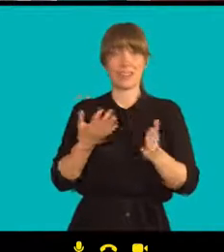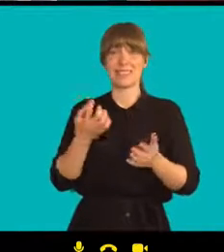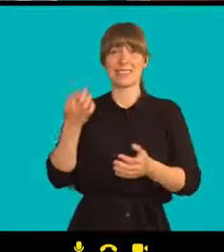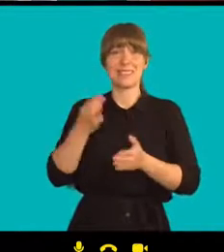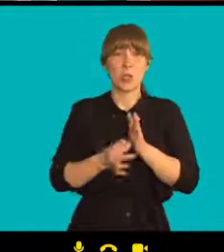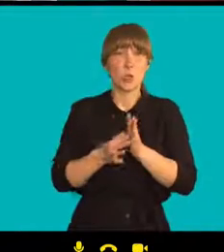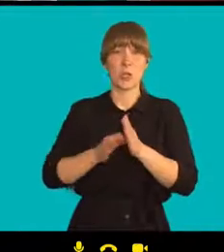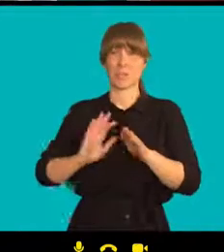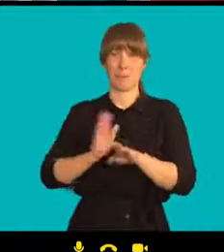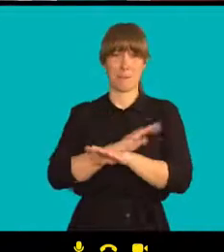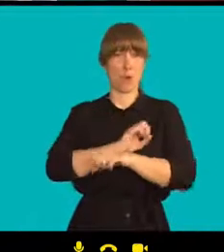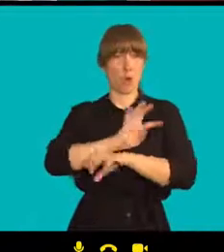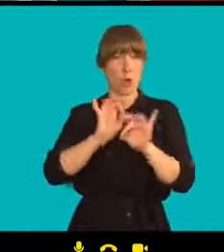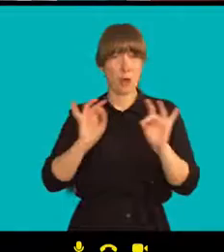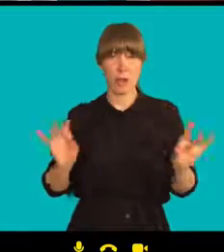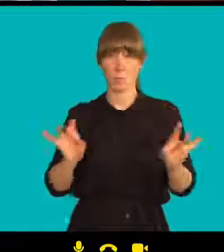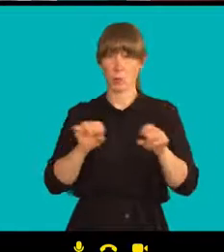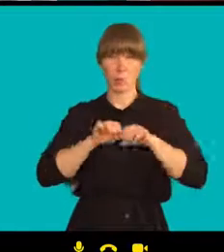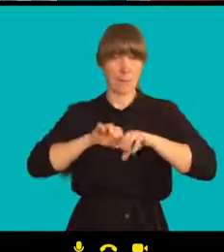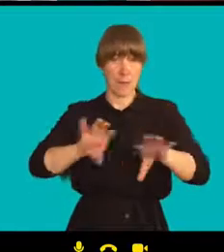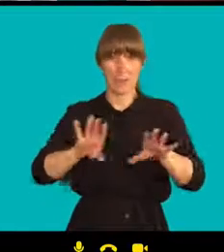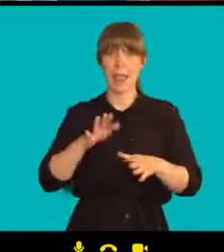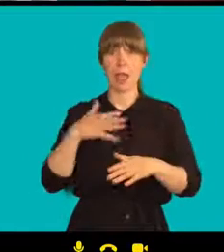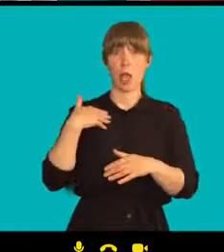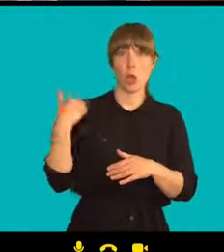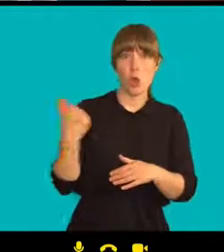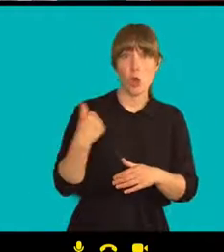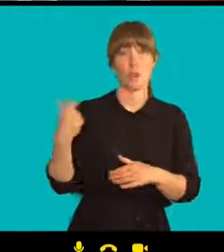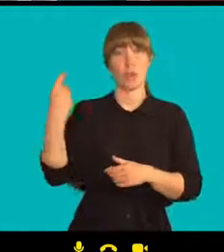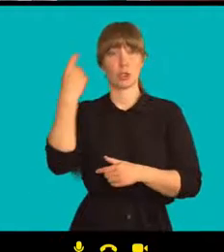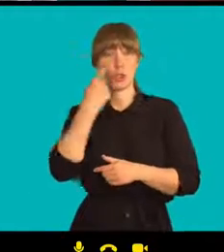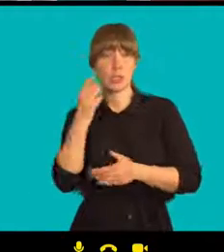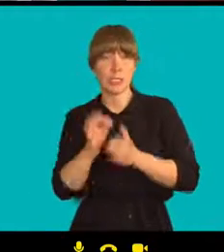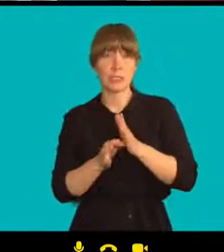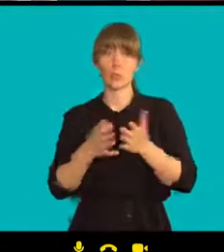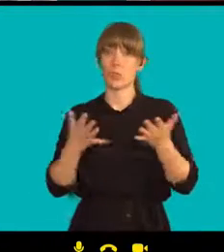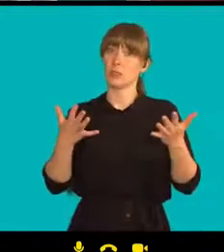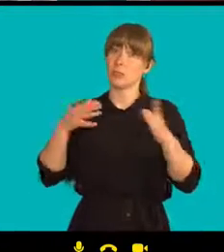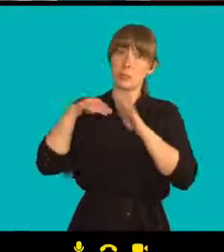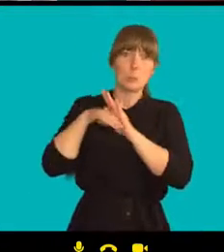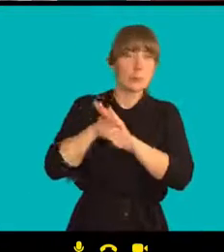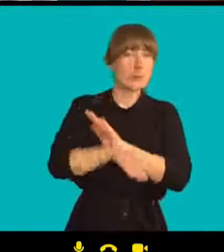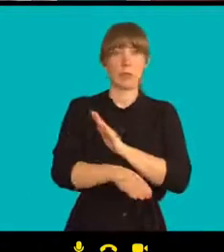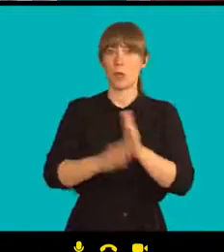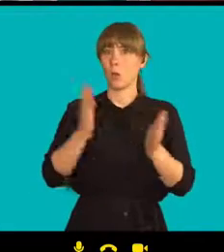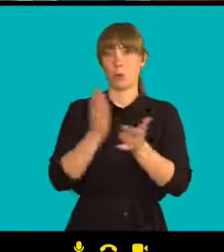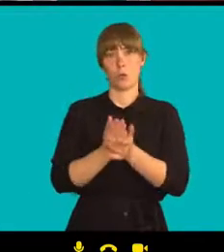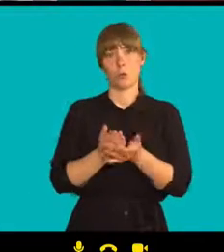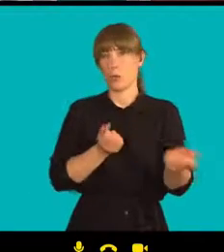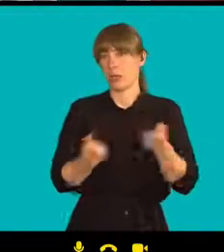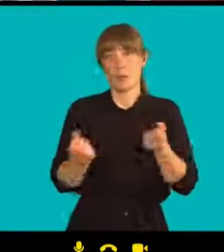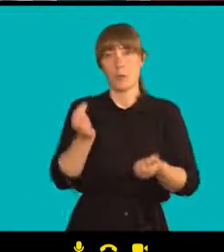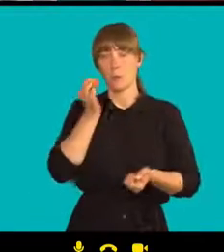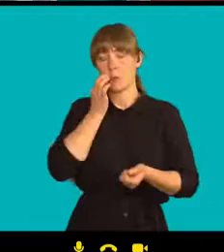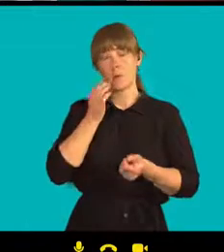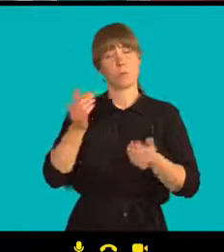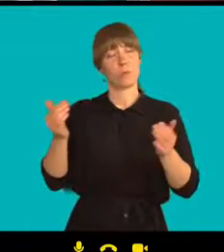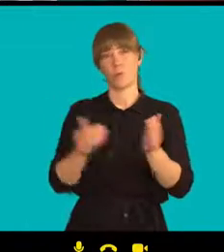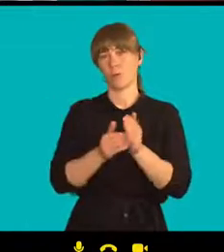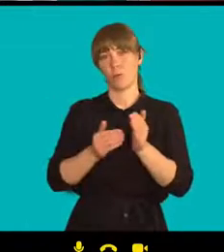ekonomických dopadů pandemie, bude pouze prohlubovat tu krizi a volání po změně. Děkuji.